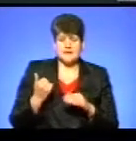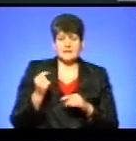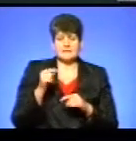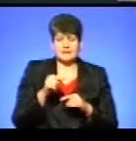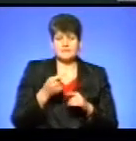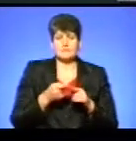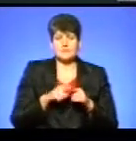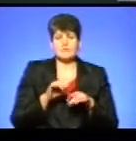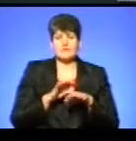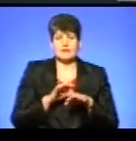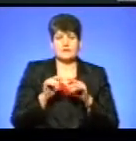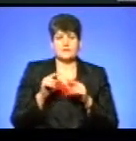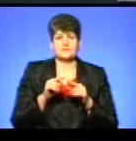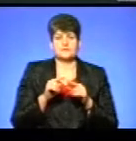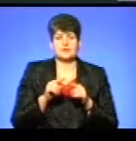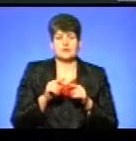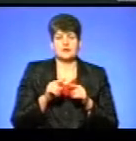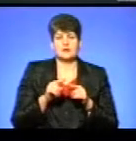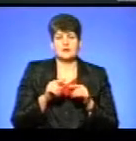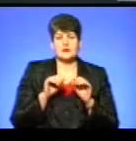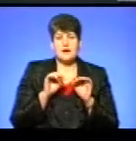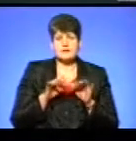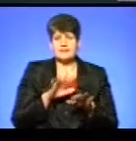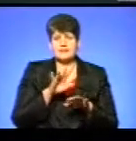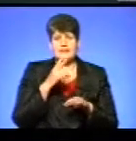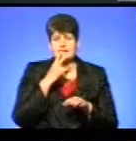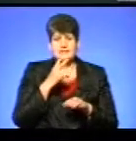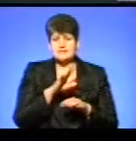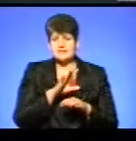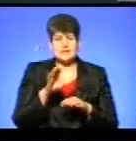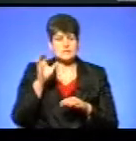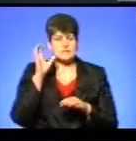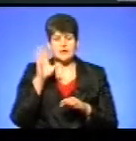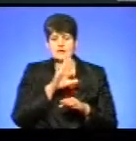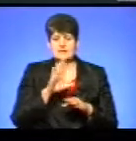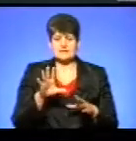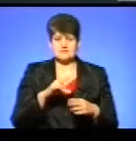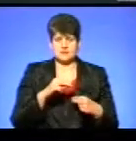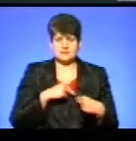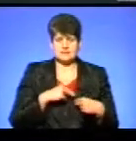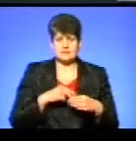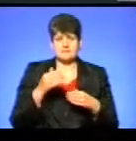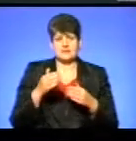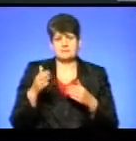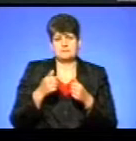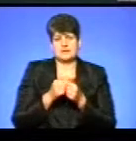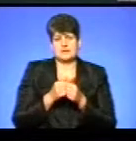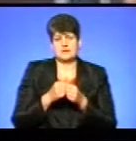організацій провели акцію «Не дивись, не слухай, не співпрацюй» під стінами облдержадміністрації та обласної ради.